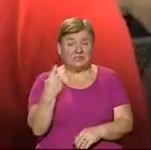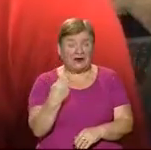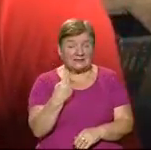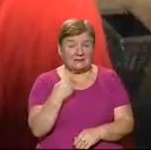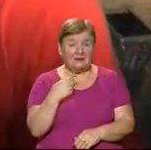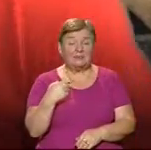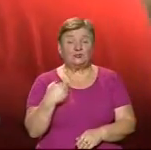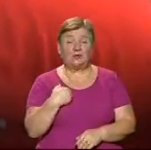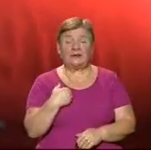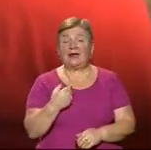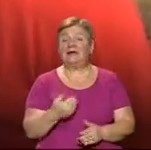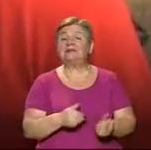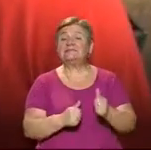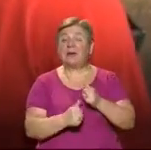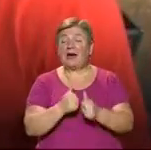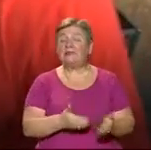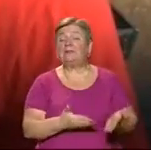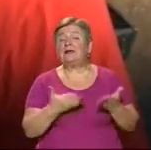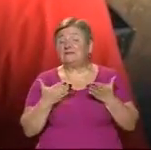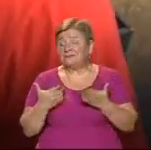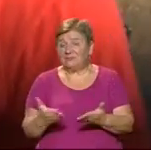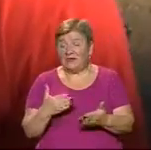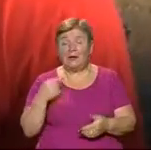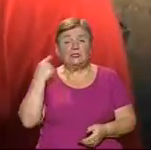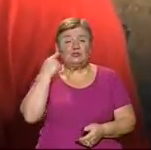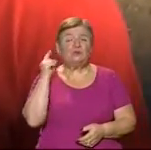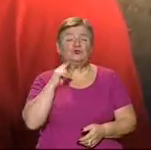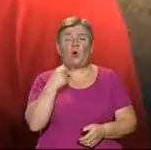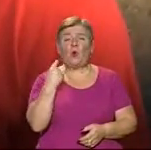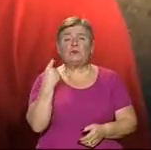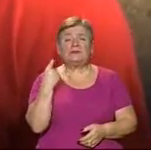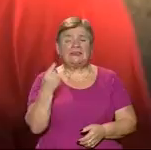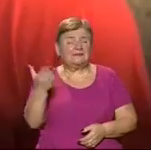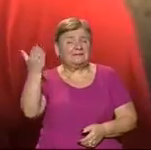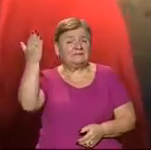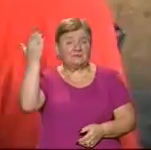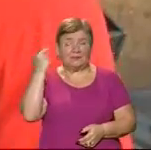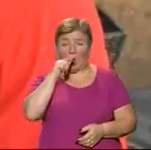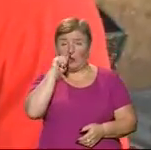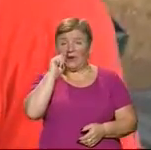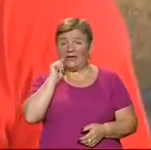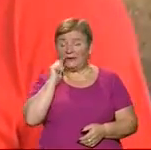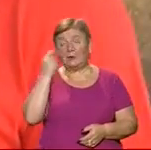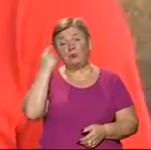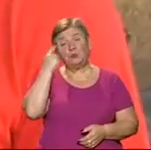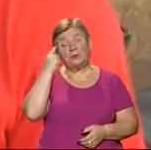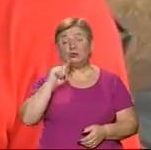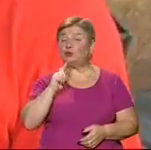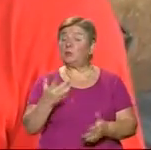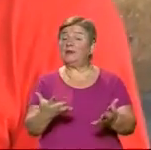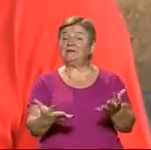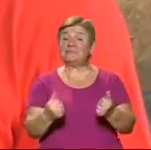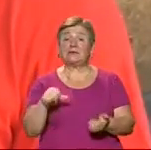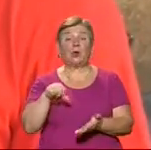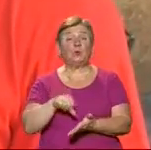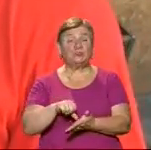приїхав на Закарпаття На смагання запросив Іван Григоровський Чув, що це, напевно, один з найдрівніших турнірів в Україні І подумав, чому би не взяти в